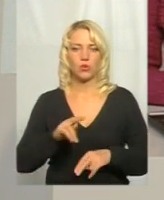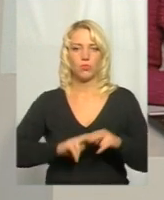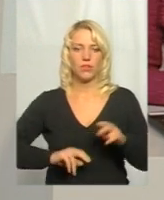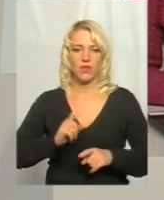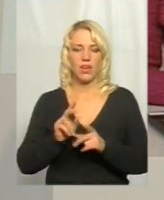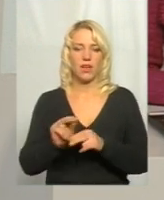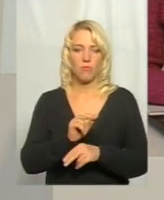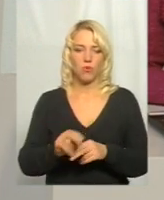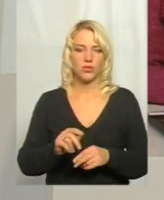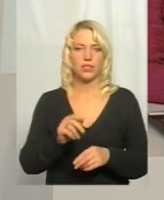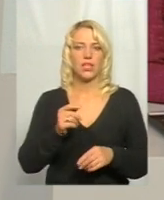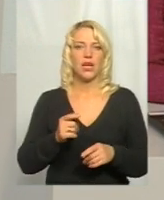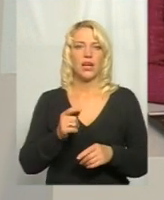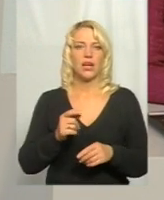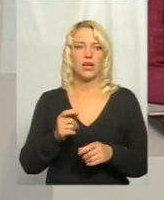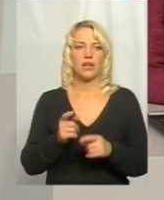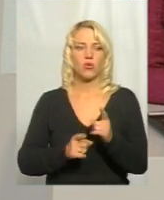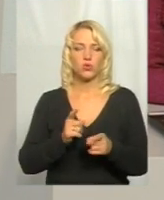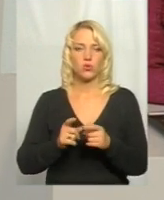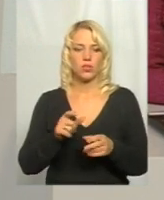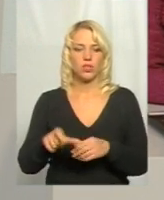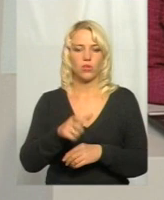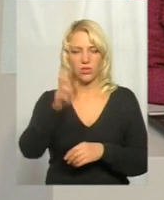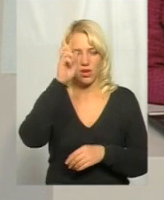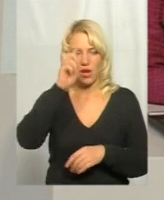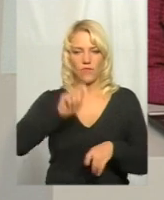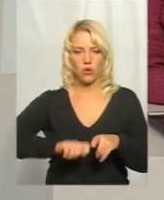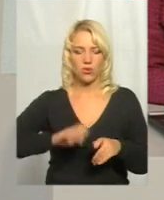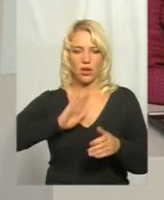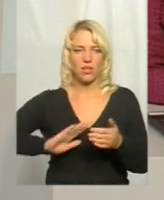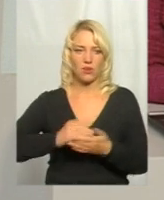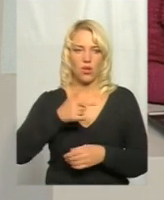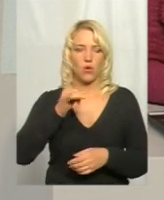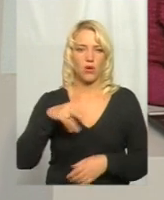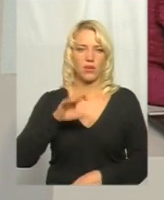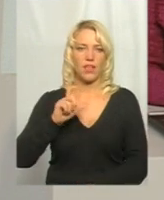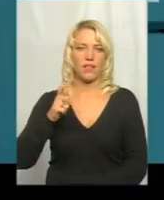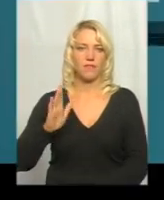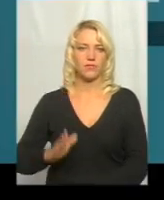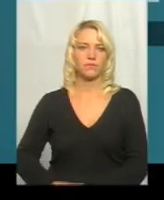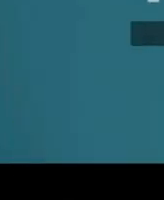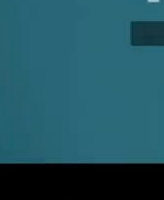реконструкції доріг Державного підприємства дорожньої контроль якості Василь Гордєєв. Давайте послухаємо.